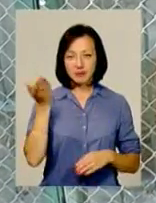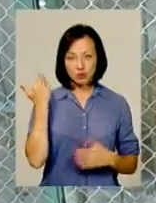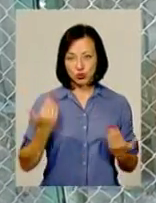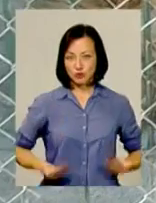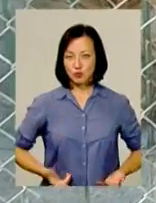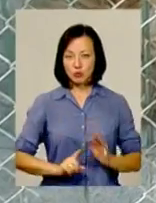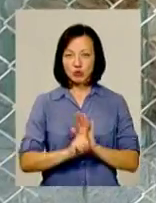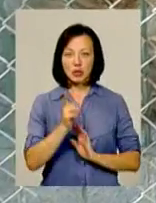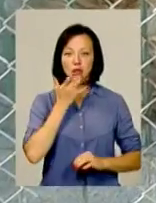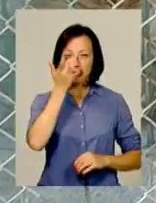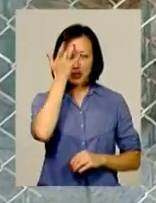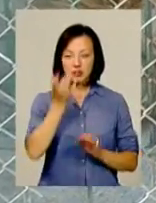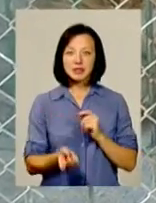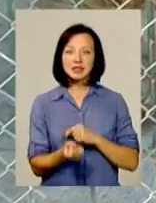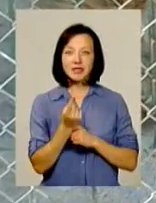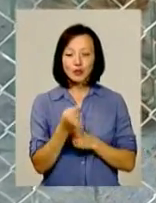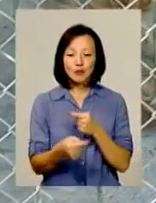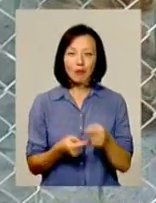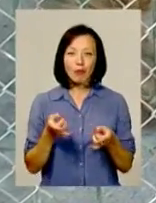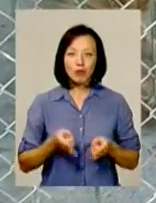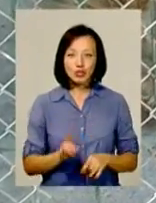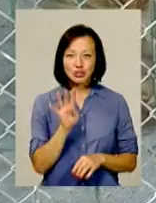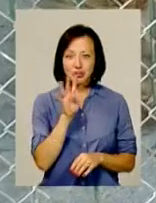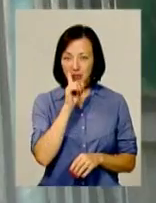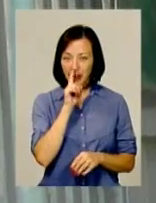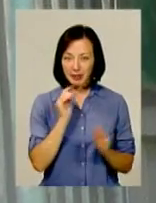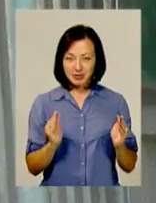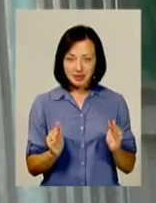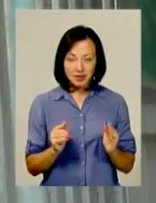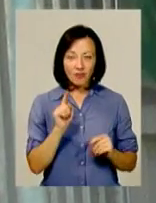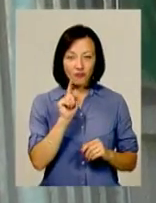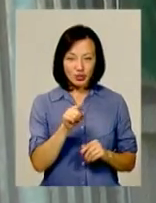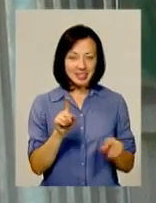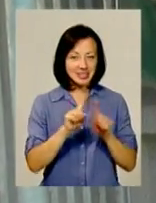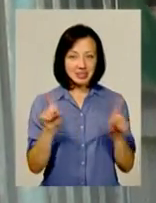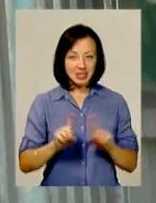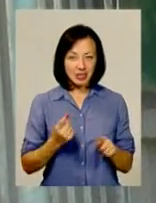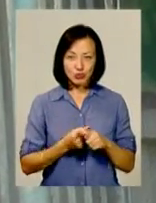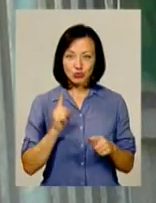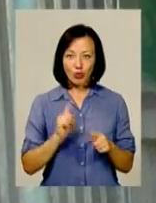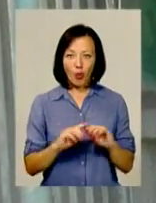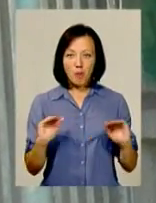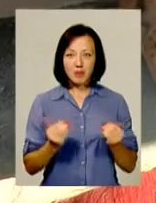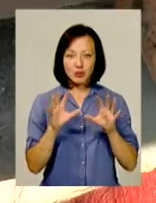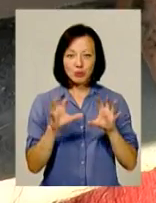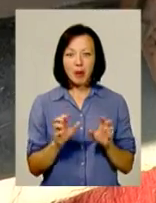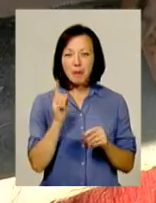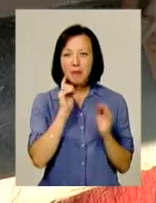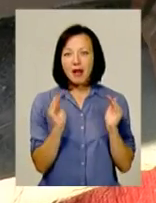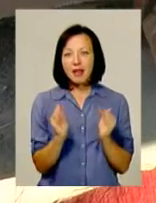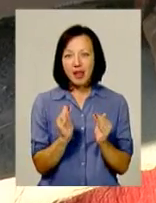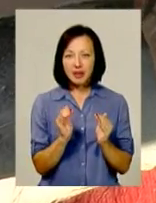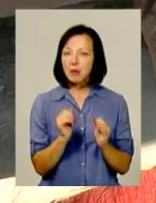початку літа у хижаків з'явилося потомство – четверо левенят. Саме вони – зірки цього міні-зоопарку. Маленькі і поки що